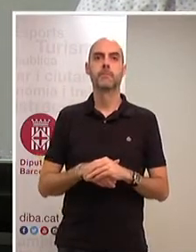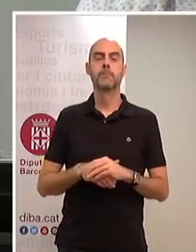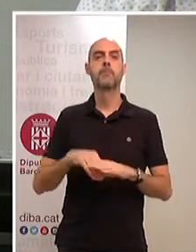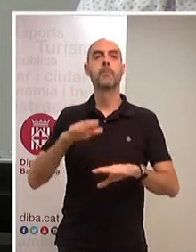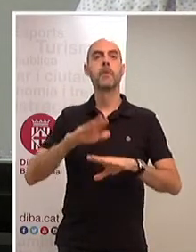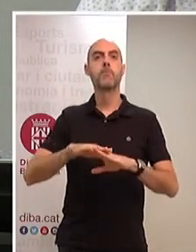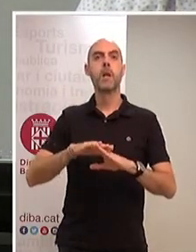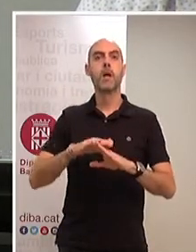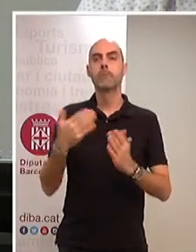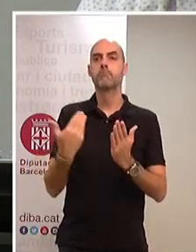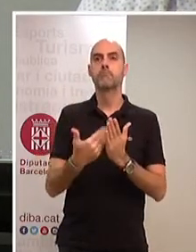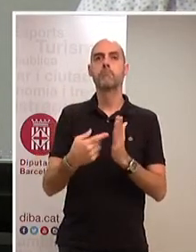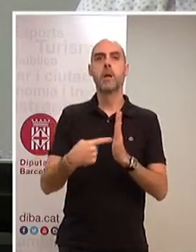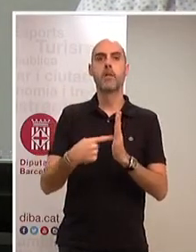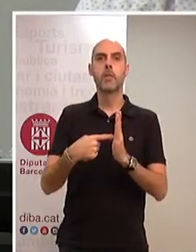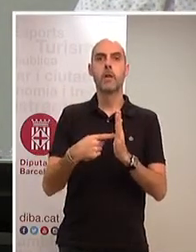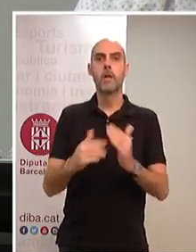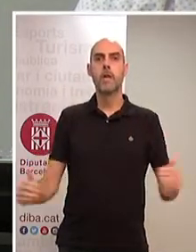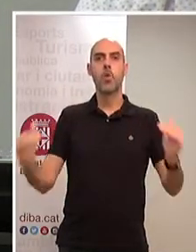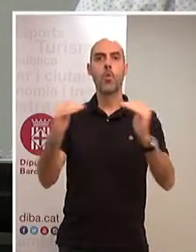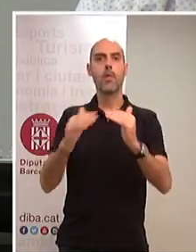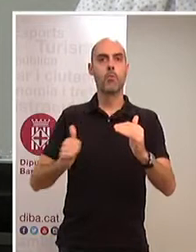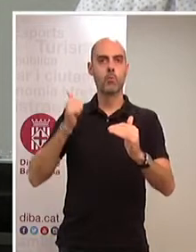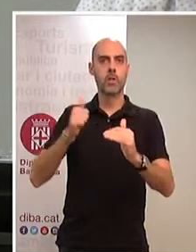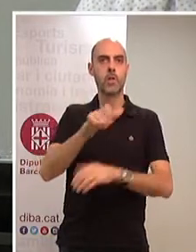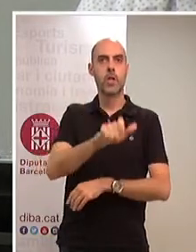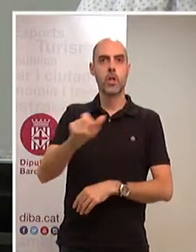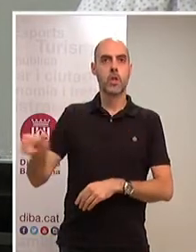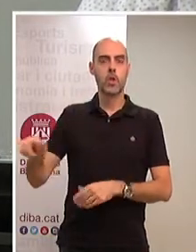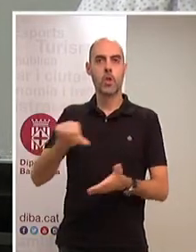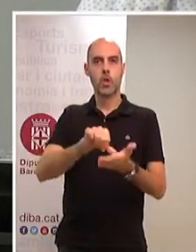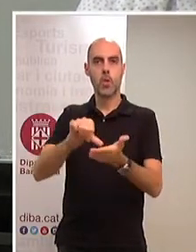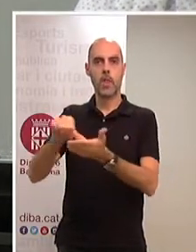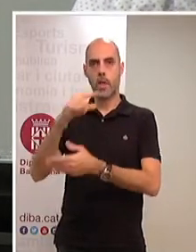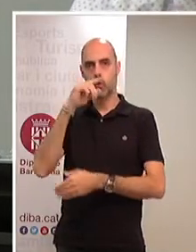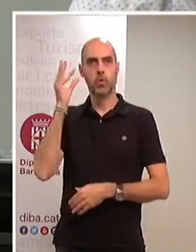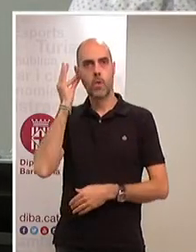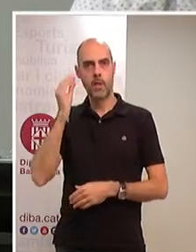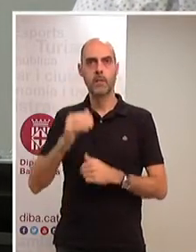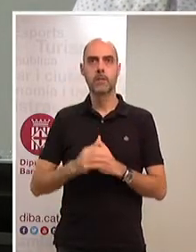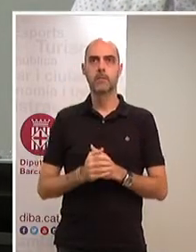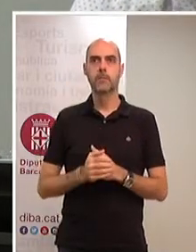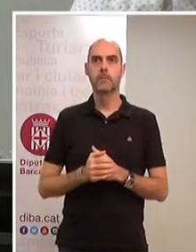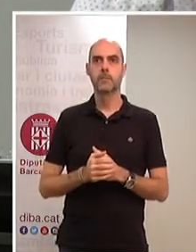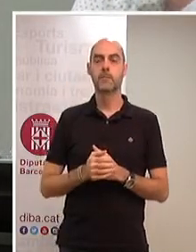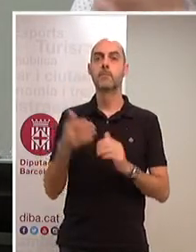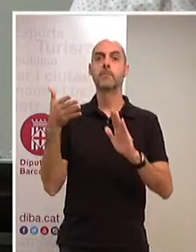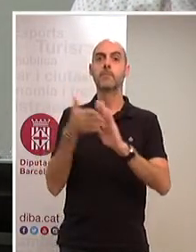la igualtat d'oportunitats de tots els ciutadans i les ciutadanes. És precisament per això que,